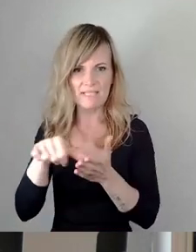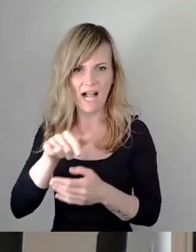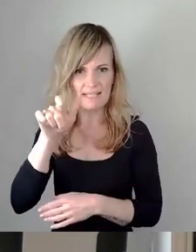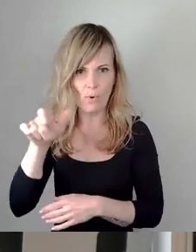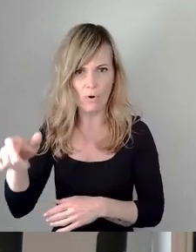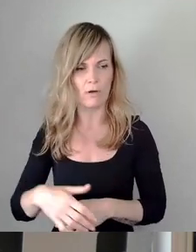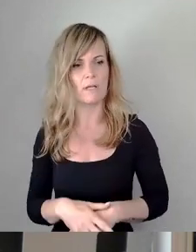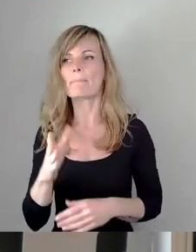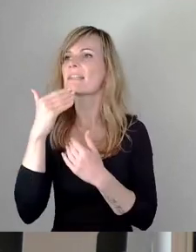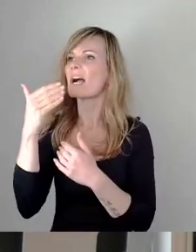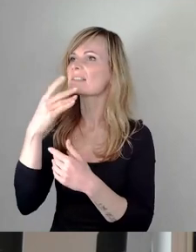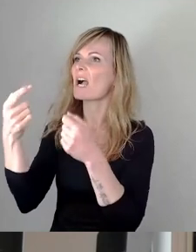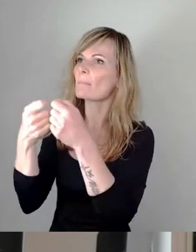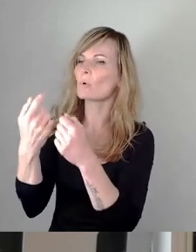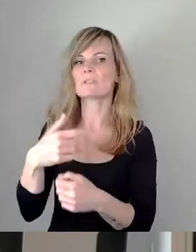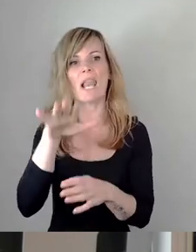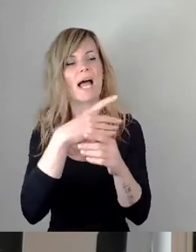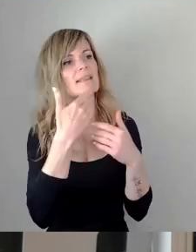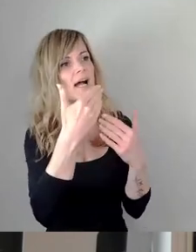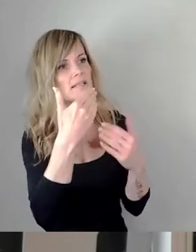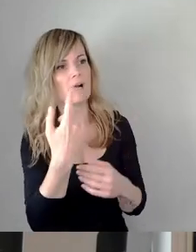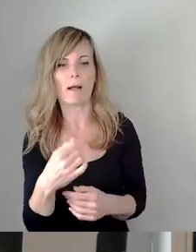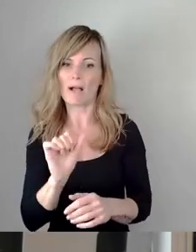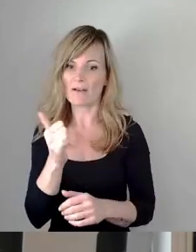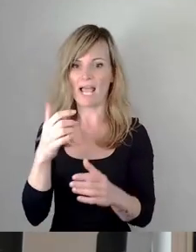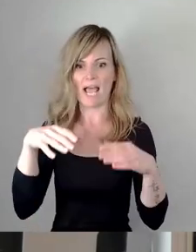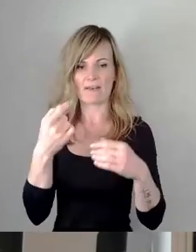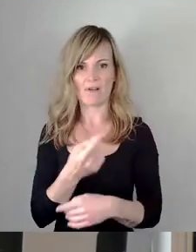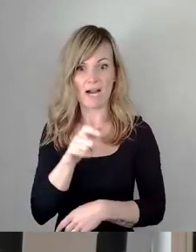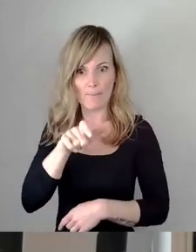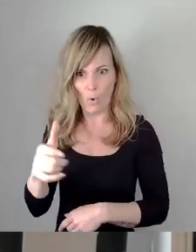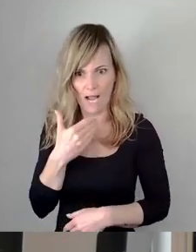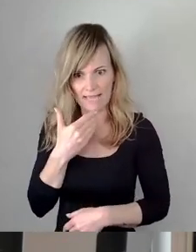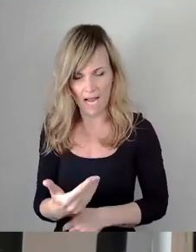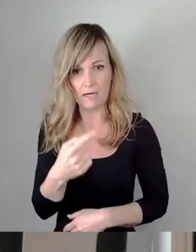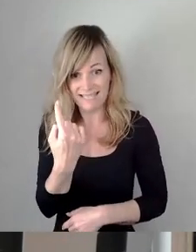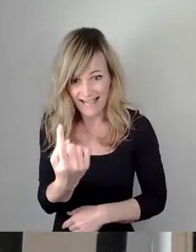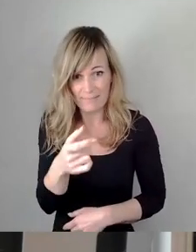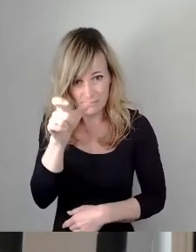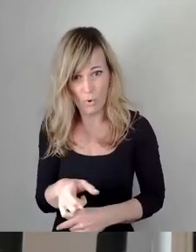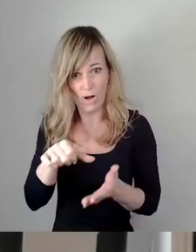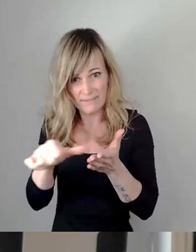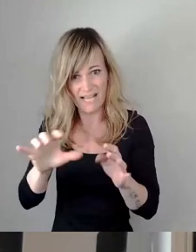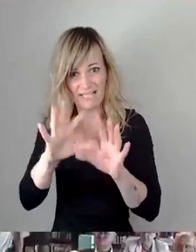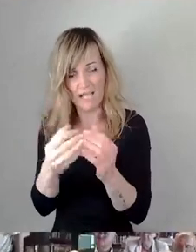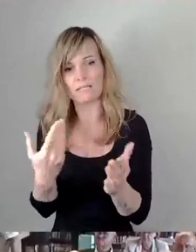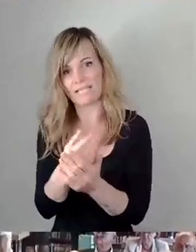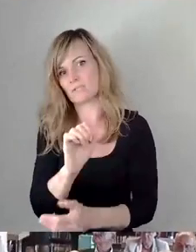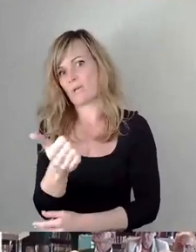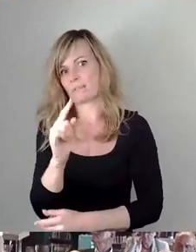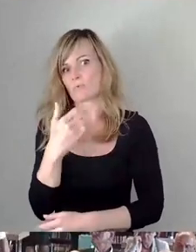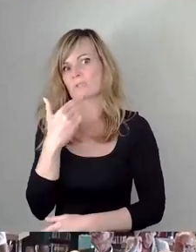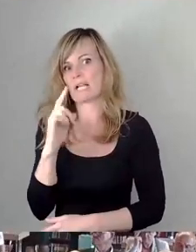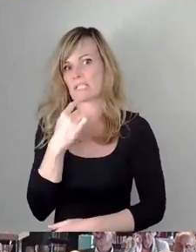sollte mal anfangen, sich beim Bürger bedanken, der das alles bezahlen muss. Und das wäre mal das Allererste. Das Zweite ist